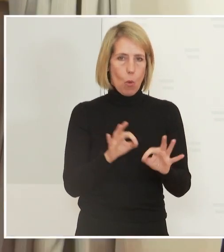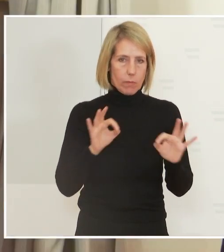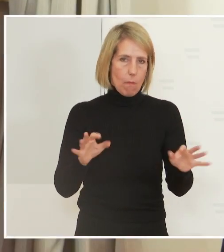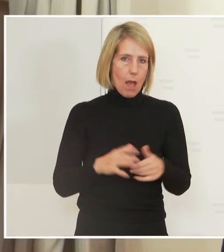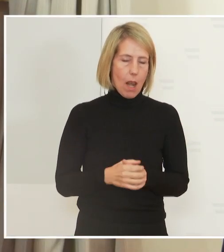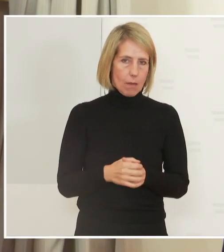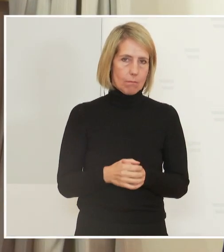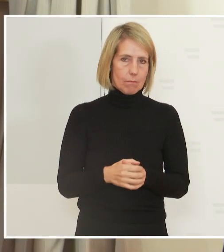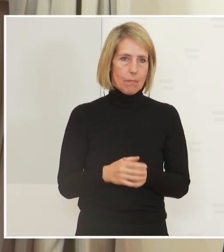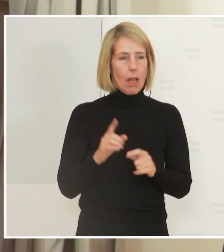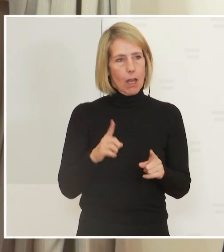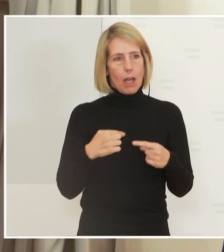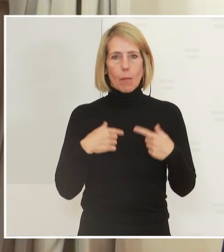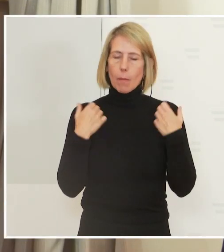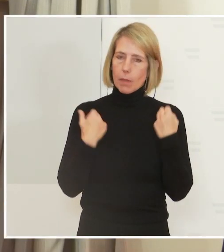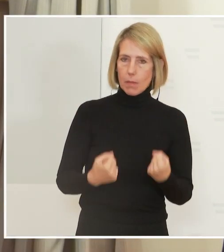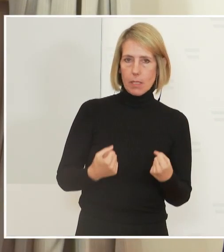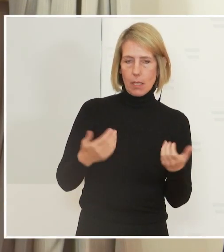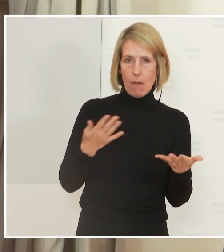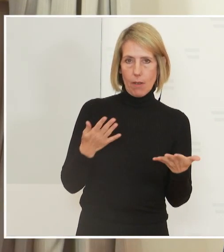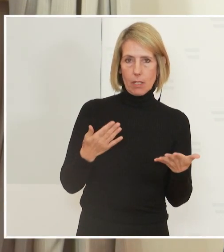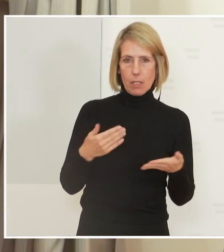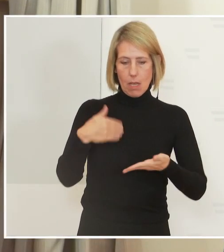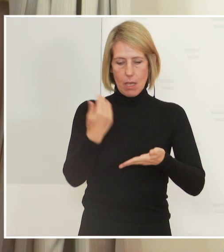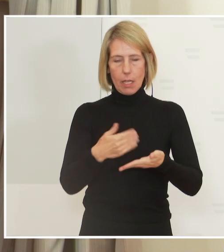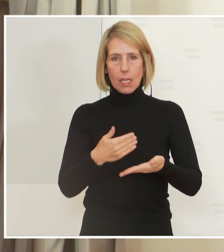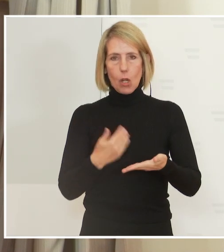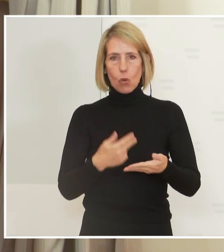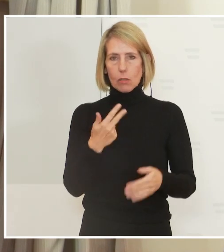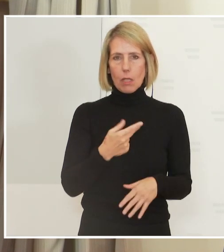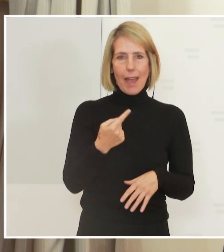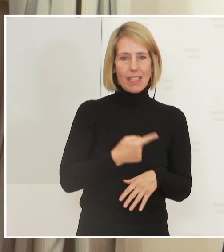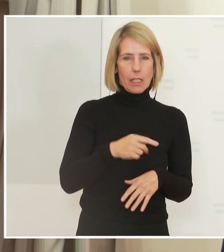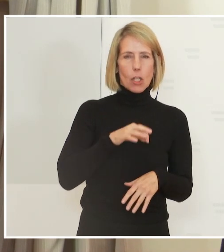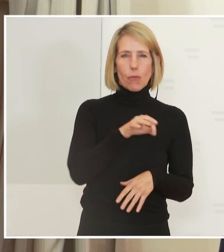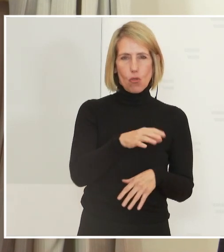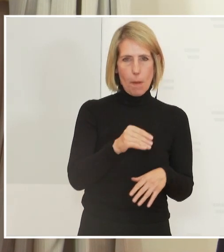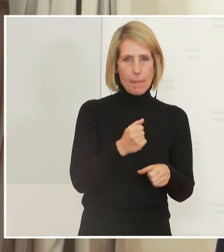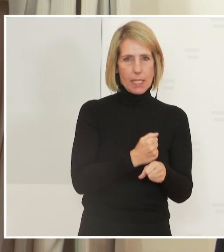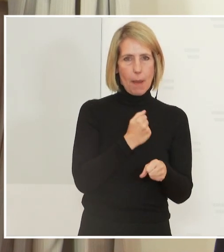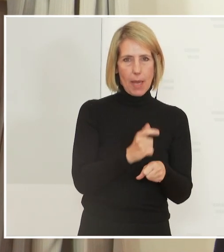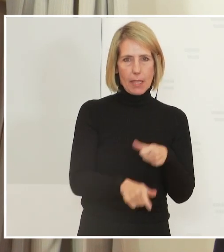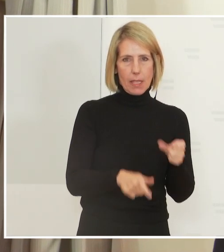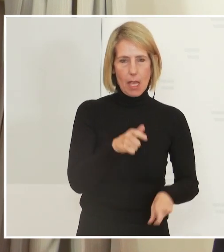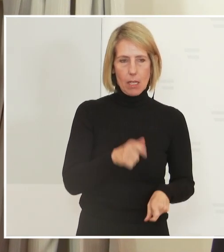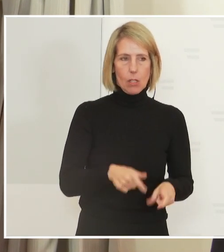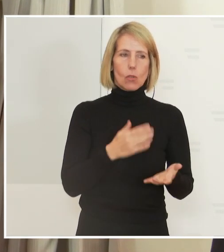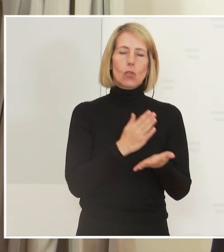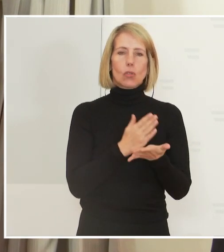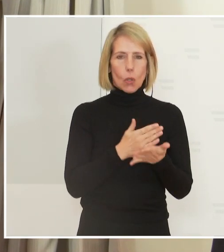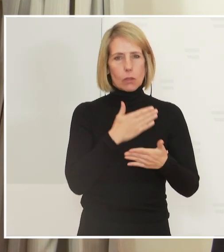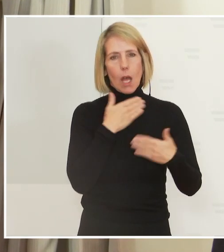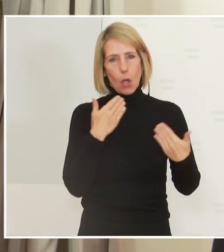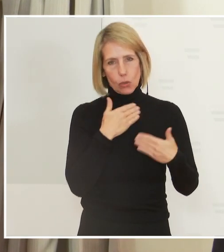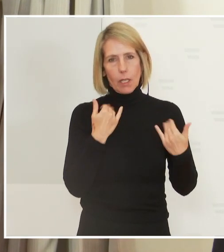ich bin überzeugt davon, dass die Regelung 3G für die Mitarbeiterinnen für das erste eine ausreichende